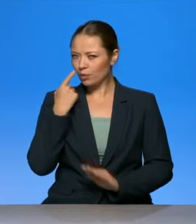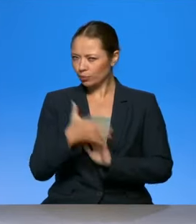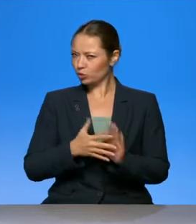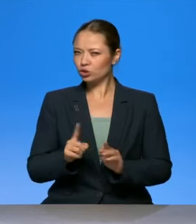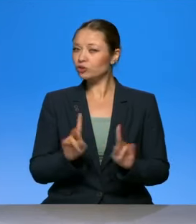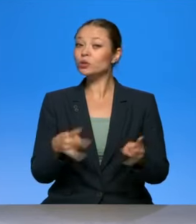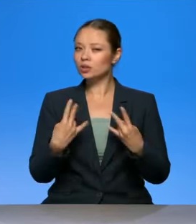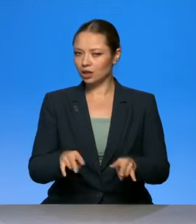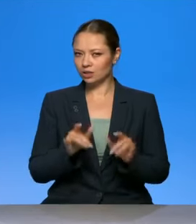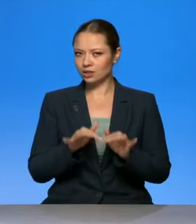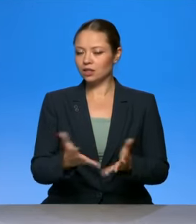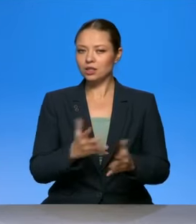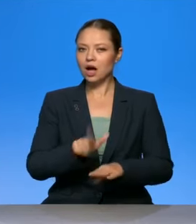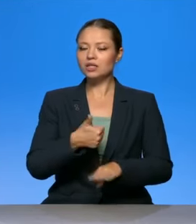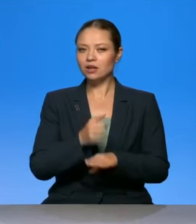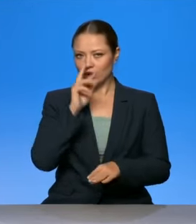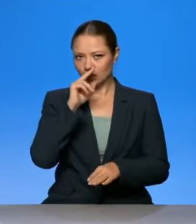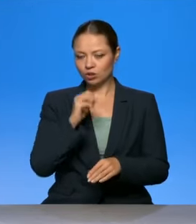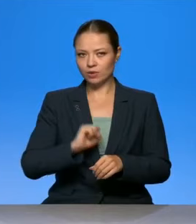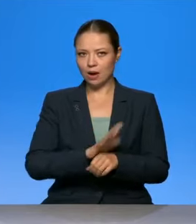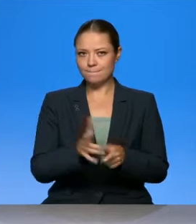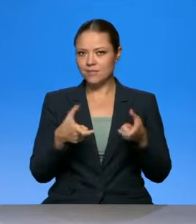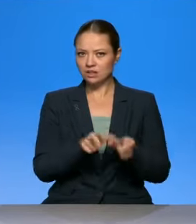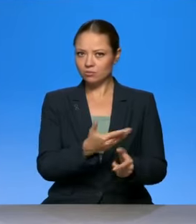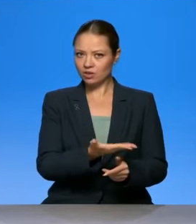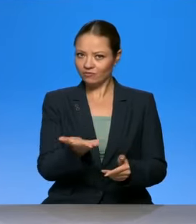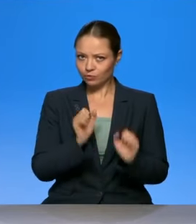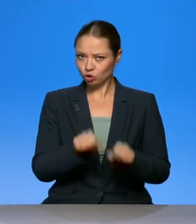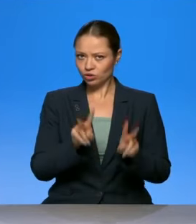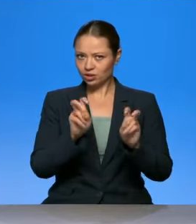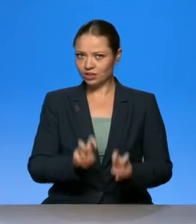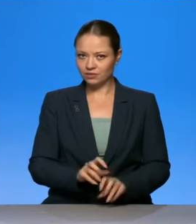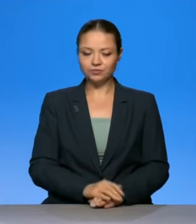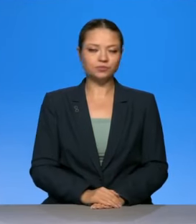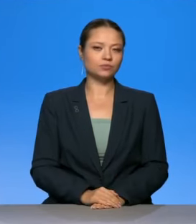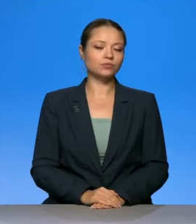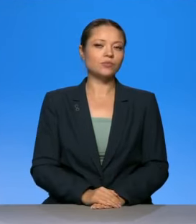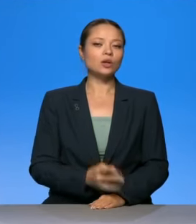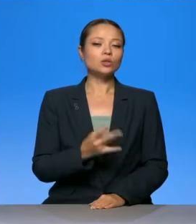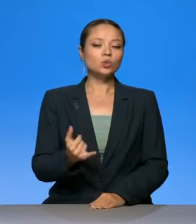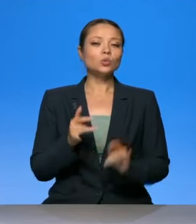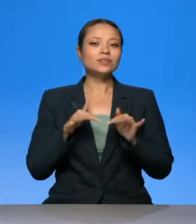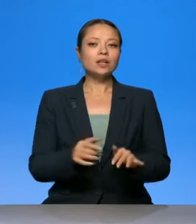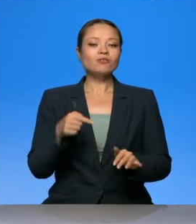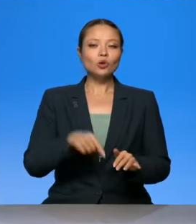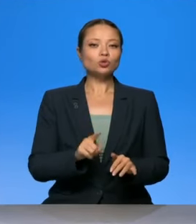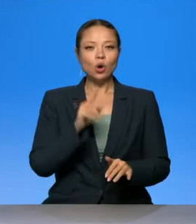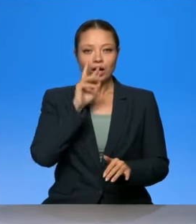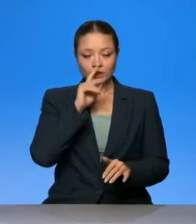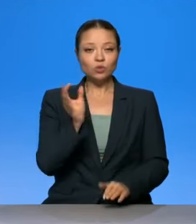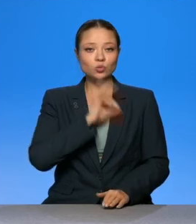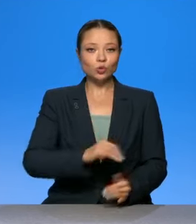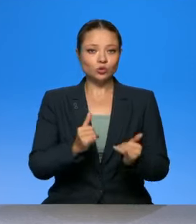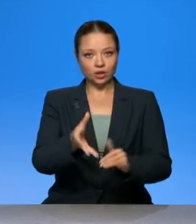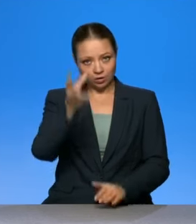делать? Какие-то основные ошибки пандемии вы можете назвать? Ну, ошибки о пандемии. Но дело в том, что на эти ошибки все учатся. Я только Это